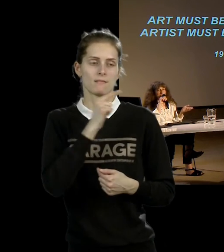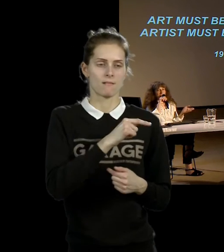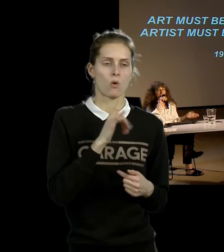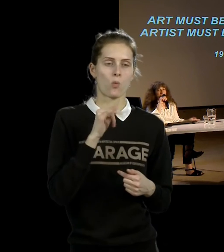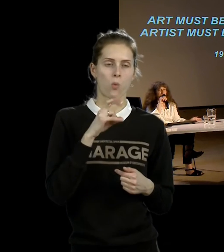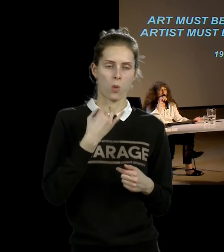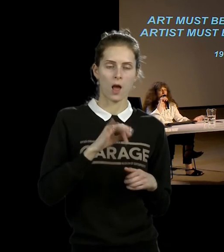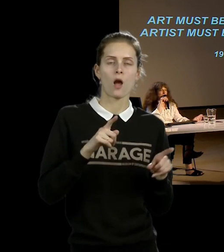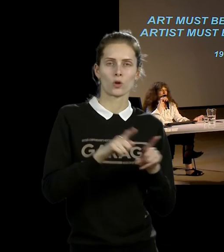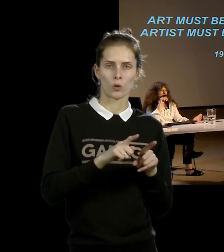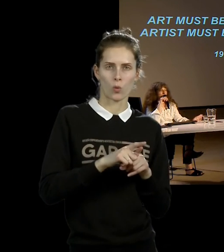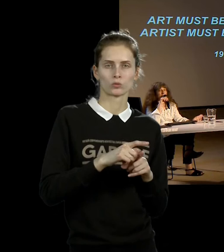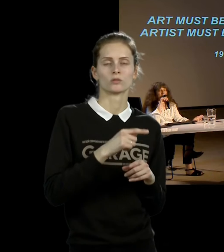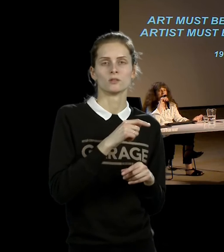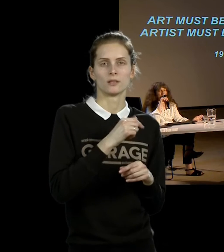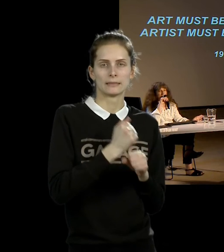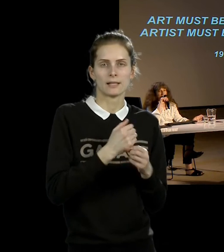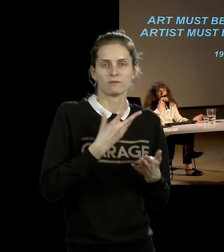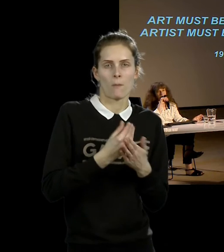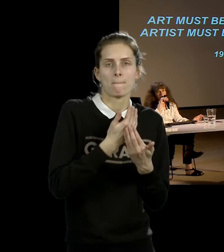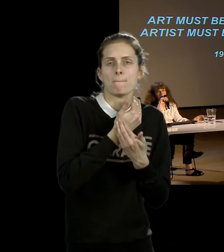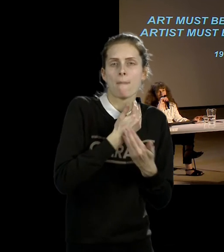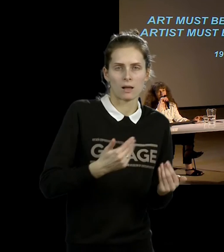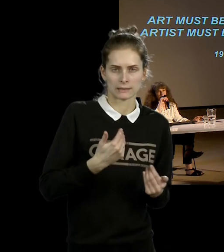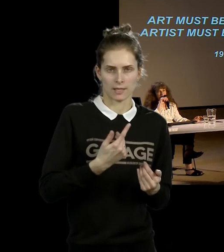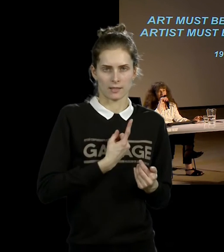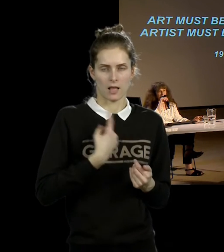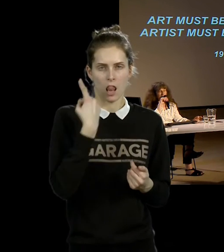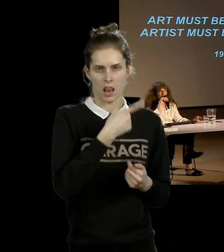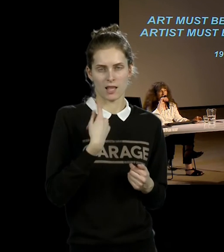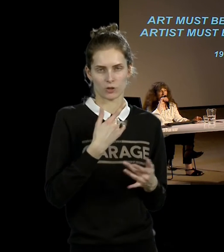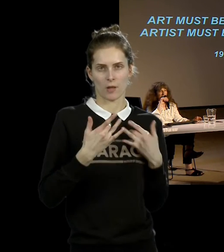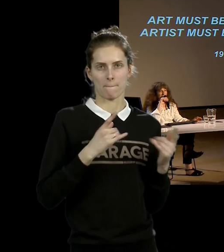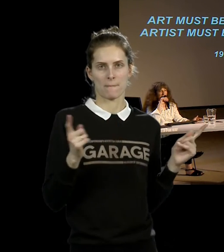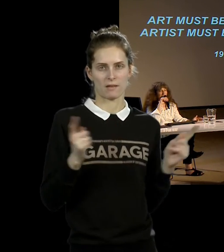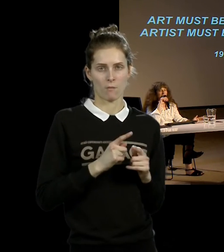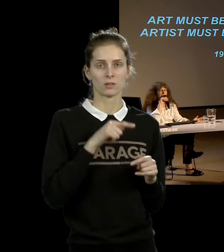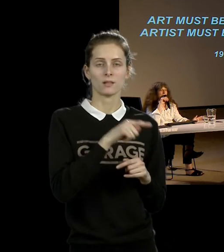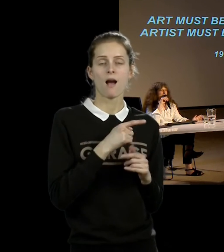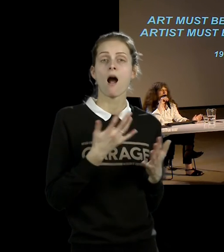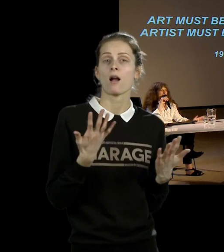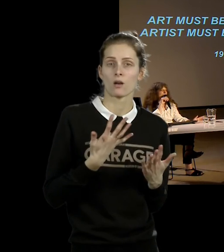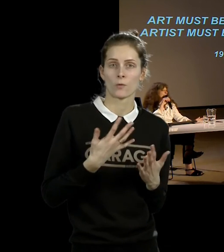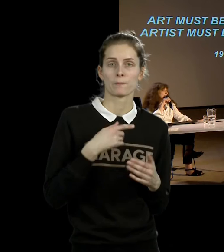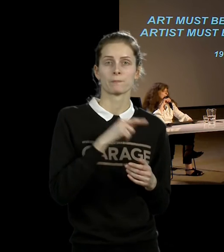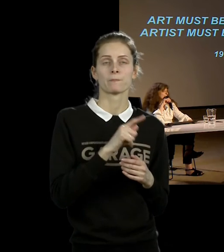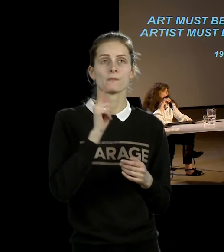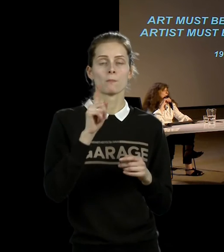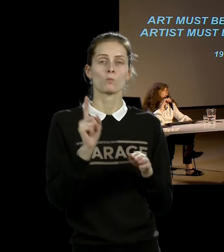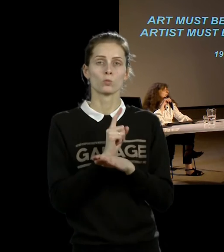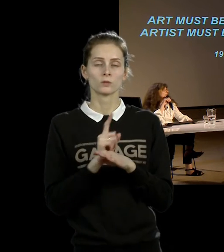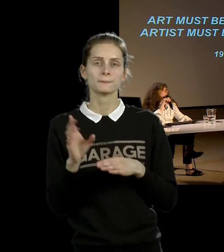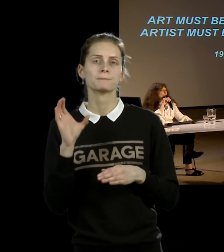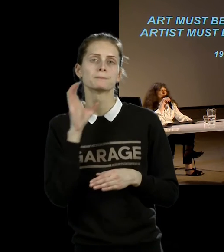достаточно радикальный, и он крадет из немецкого музея картину, которую он приводит, картину, которая олицетворяет